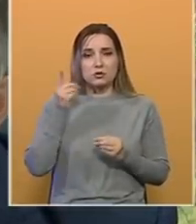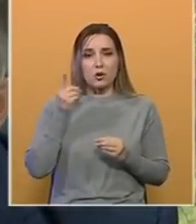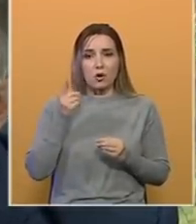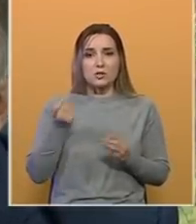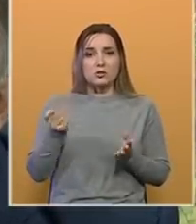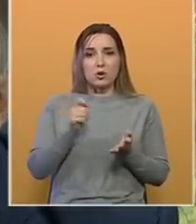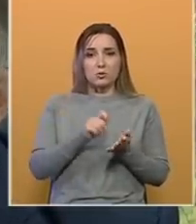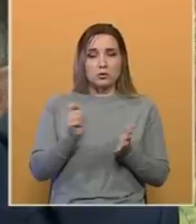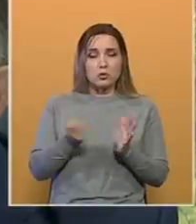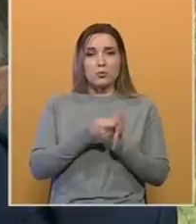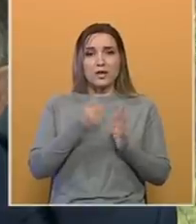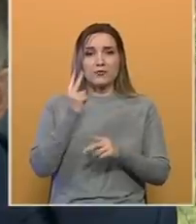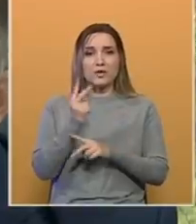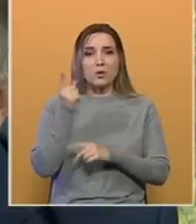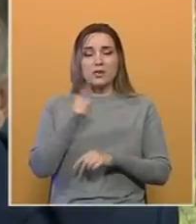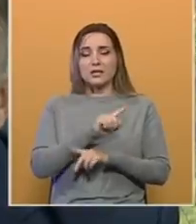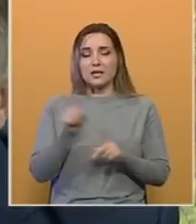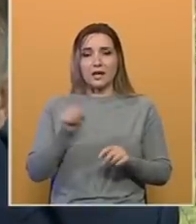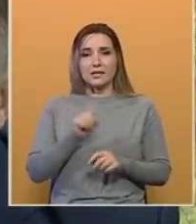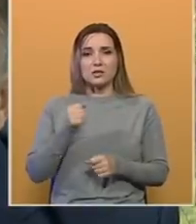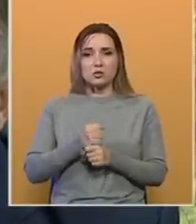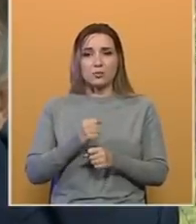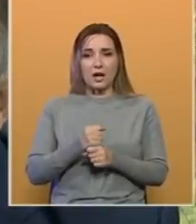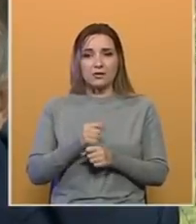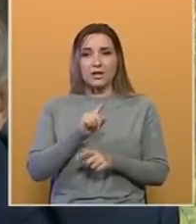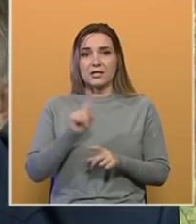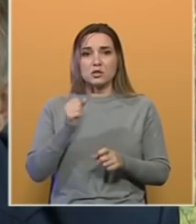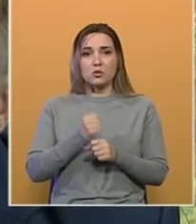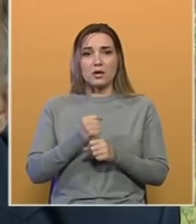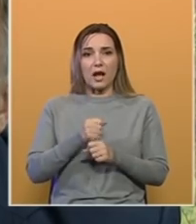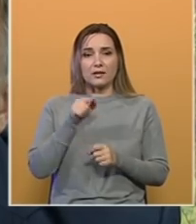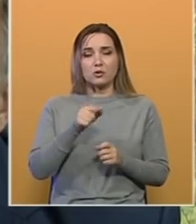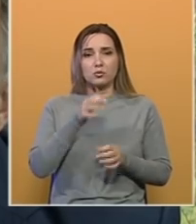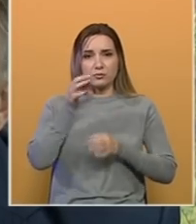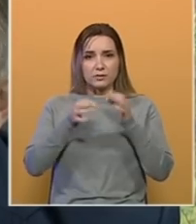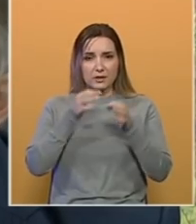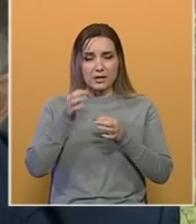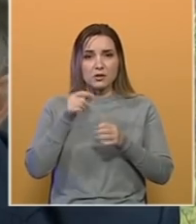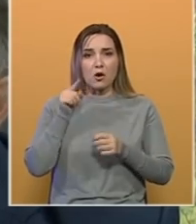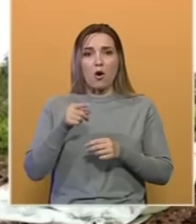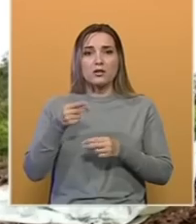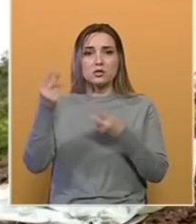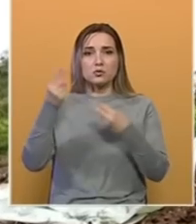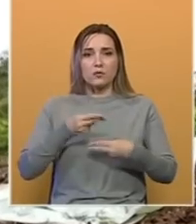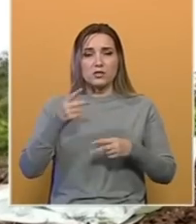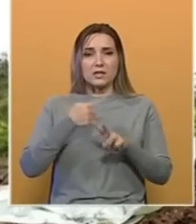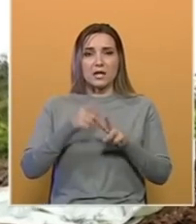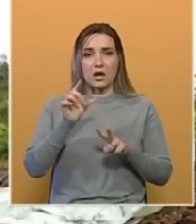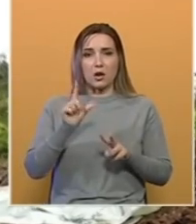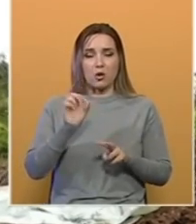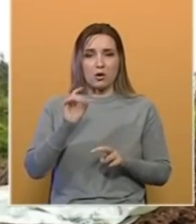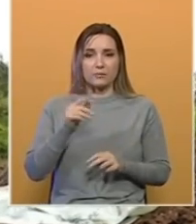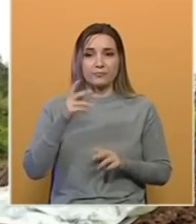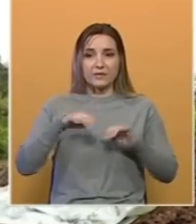su odkupili firme, oni nikad se nisu bavili, znači nisu radili elektrolizu i oni su uvozili hlor. Tokom